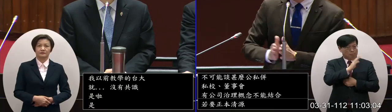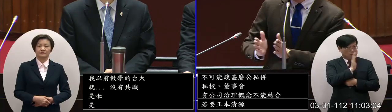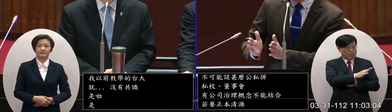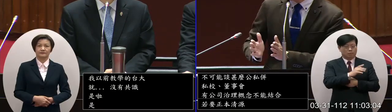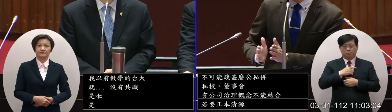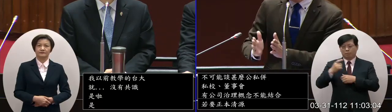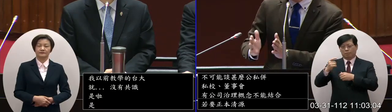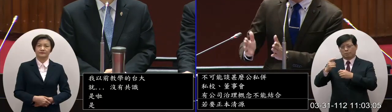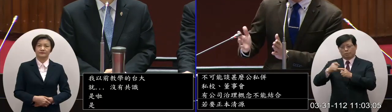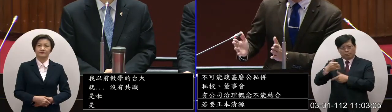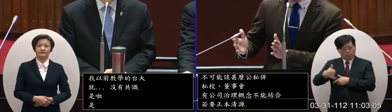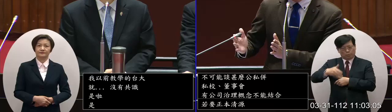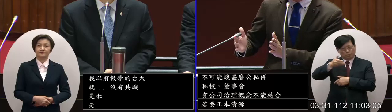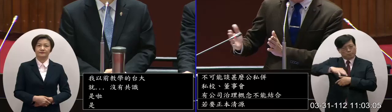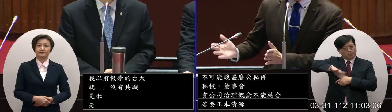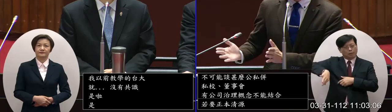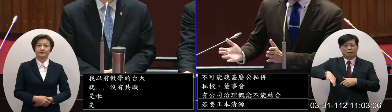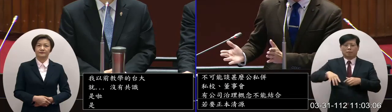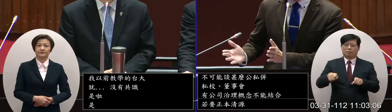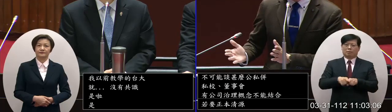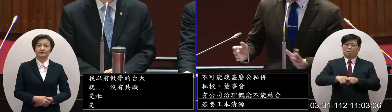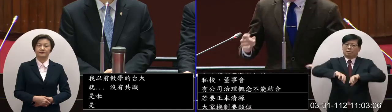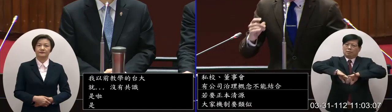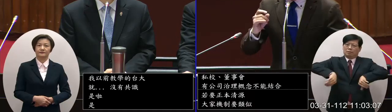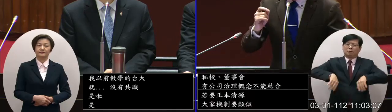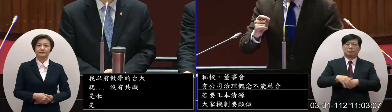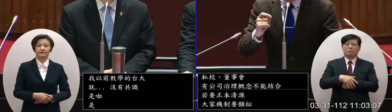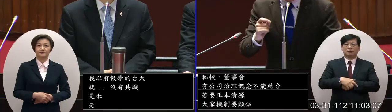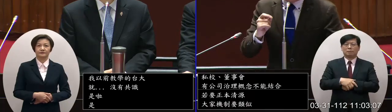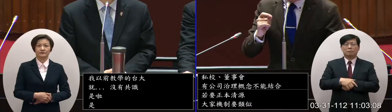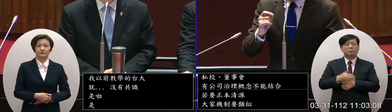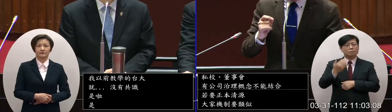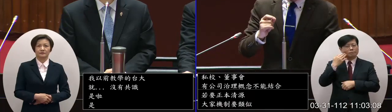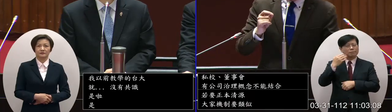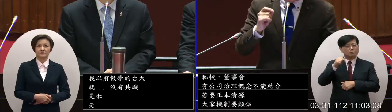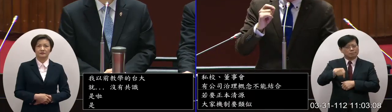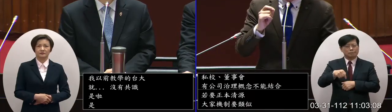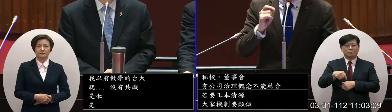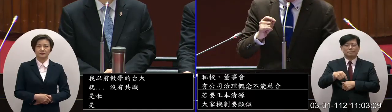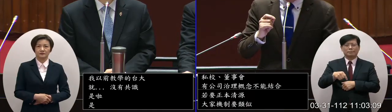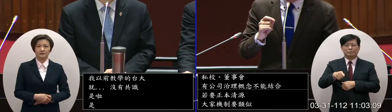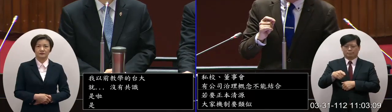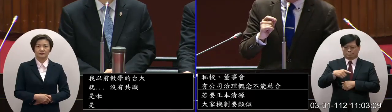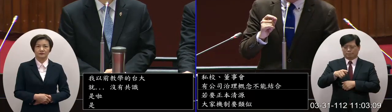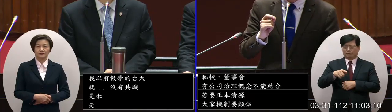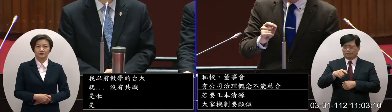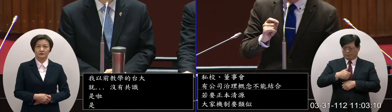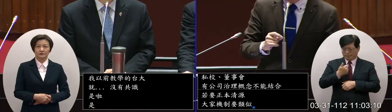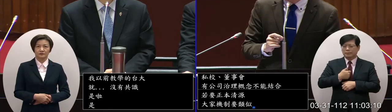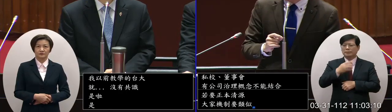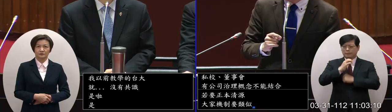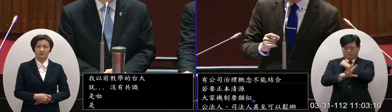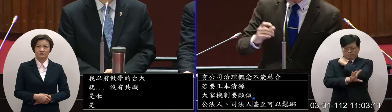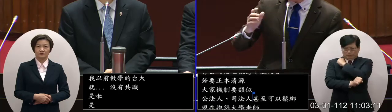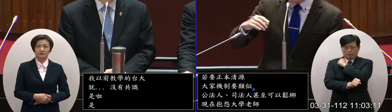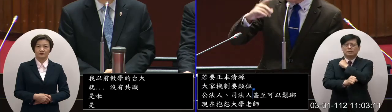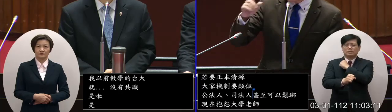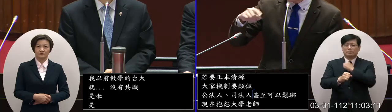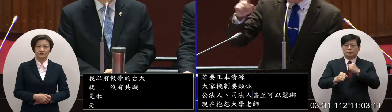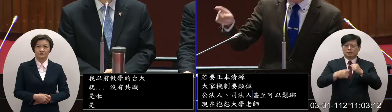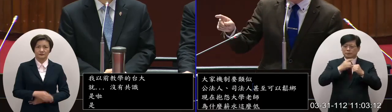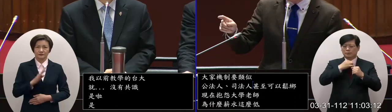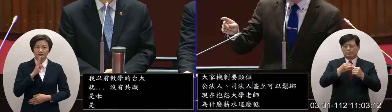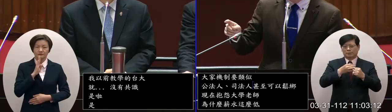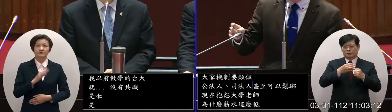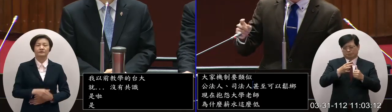老師嘛那一般公務人員歸公園所以這個東西是我覺得它反而是一個根源性的解那因為